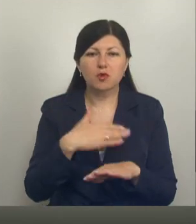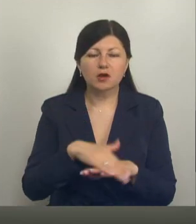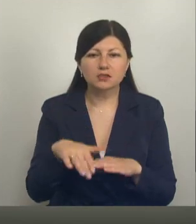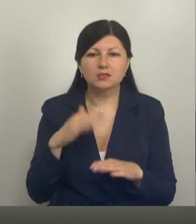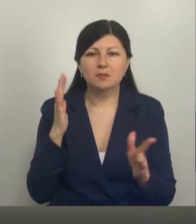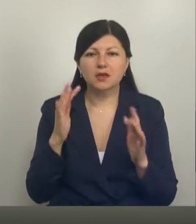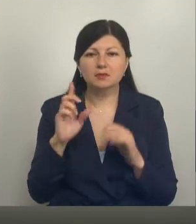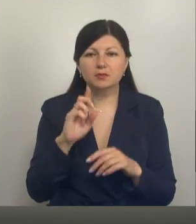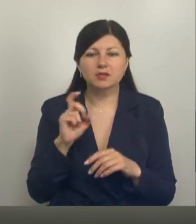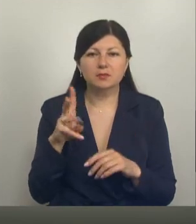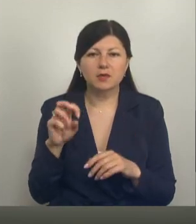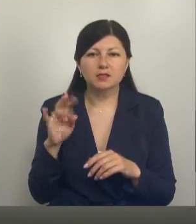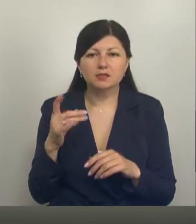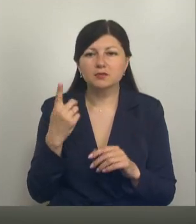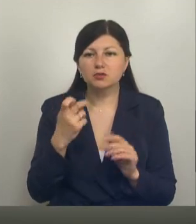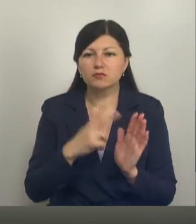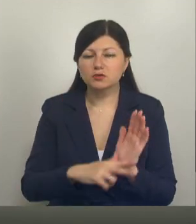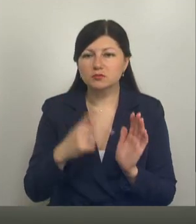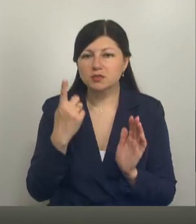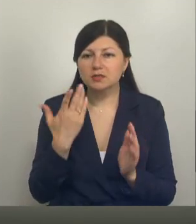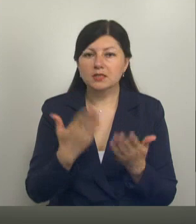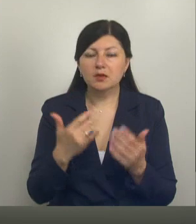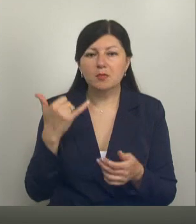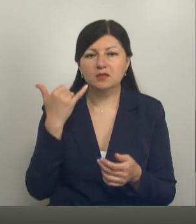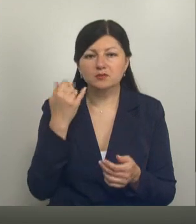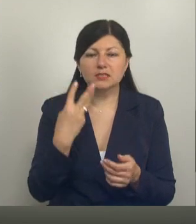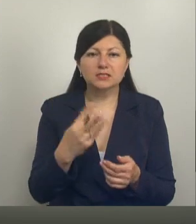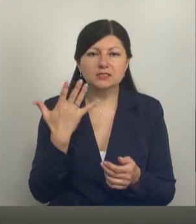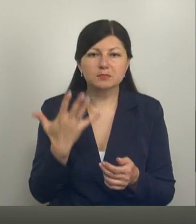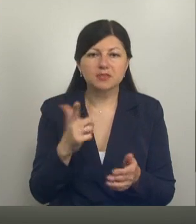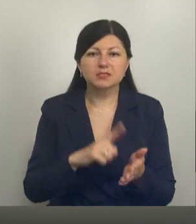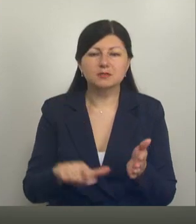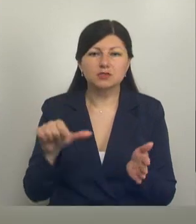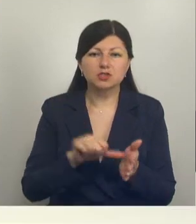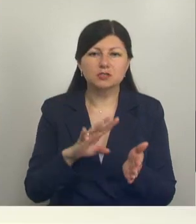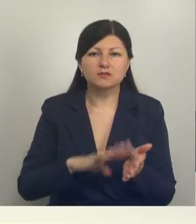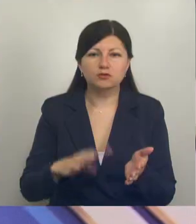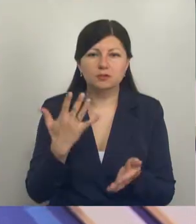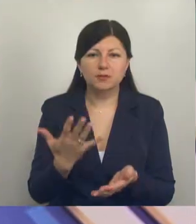проспект Богдана Хмельницкого, 181. Или по телефону 35 76 95. Редактор субтитров.Семкин.Егорова